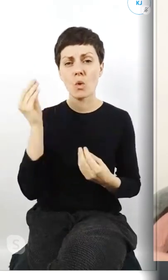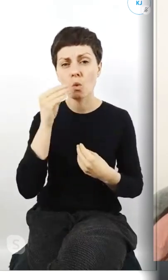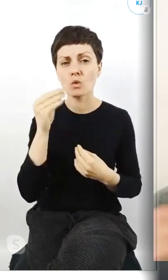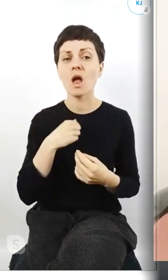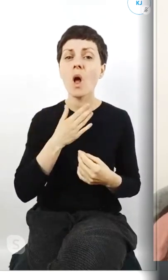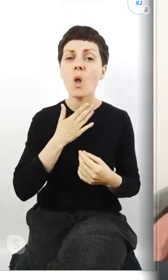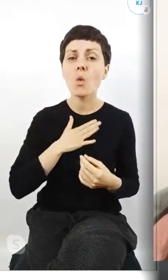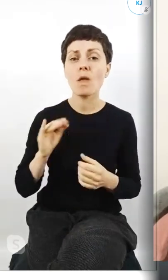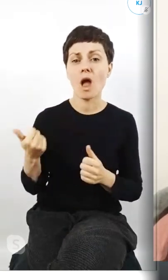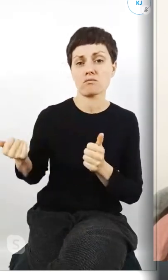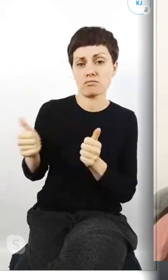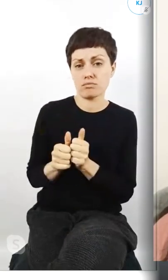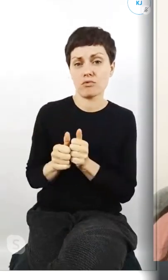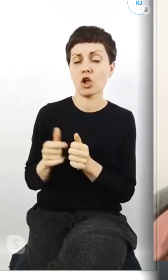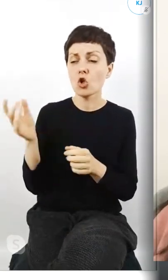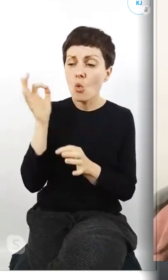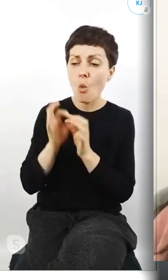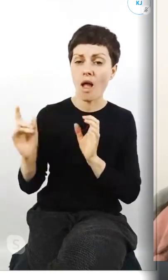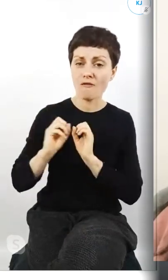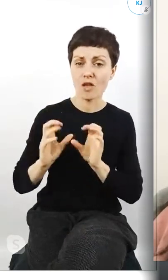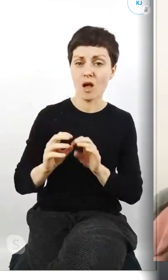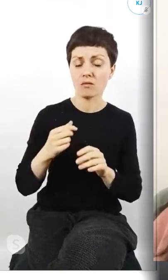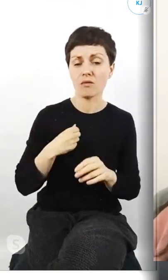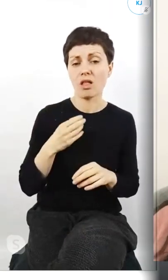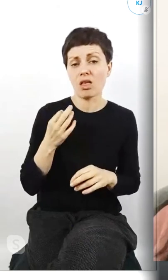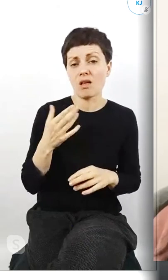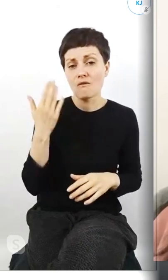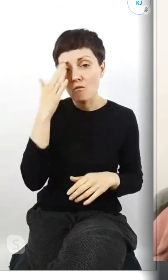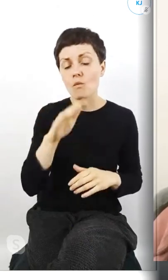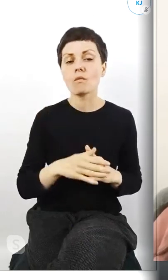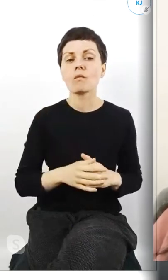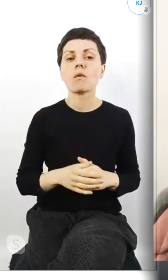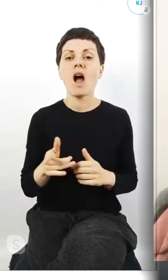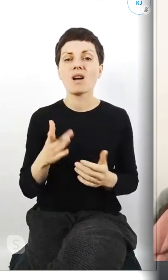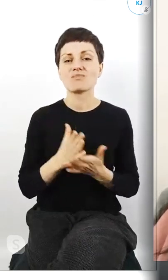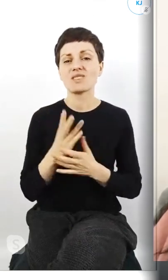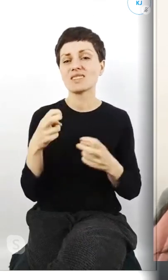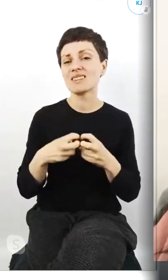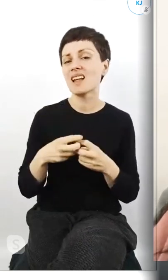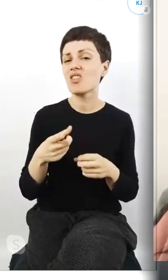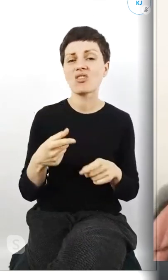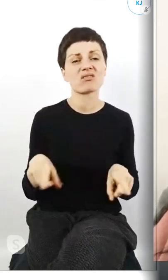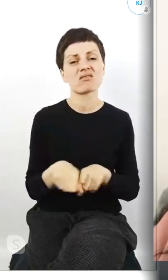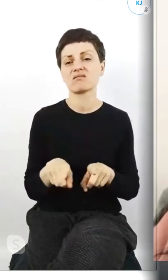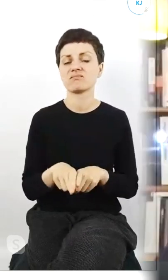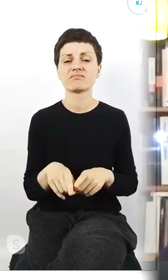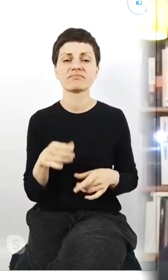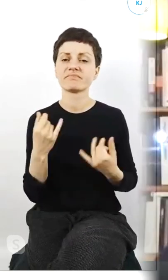obok mnie i mi coś konkretnie wytłumaczy. No a jednak przez internet to nie jest to samo.